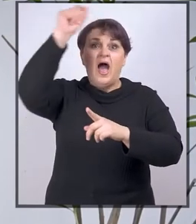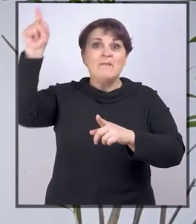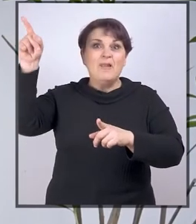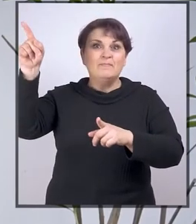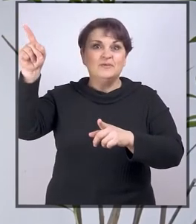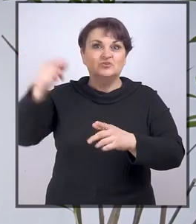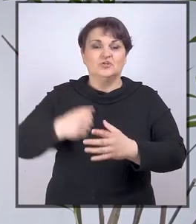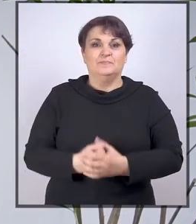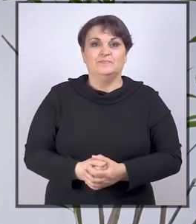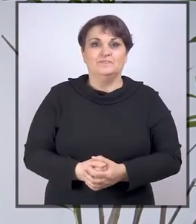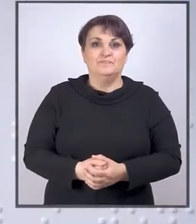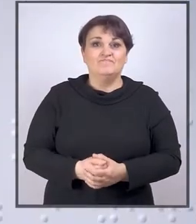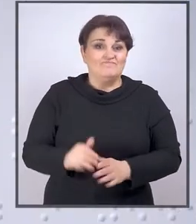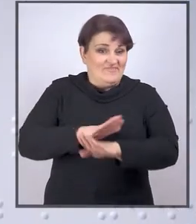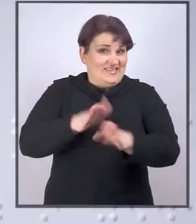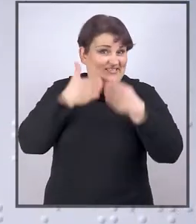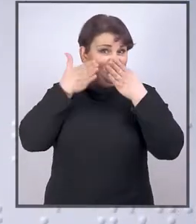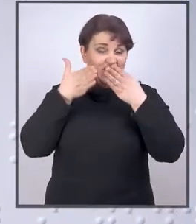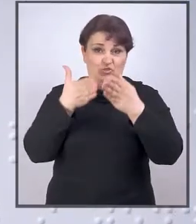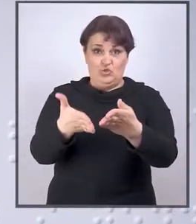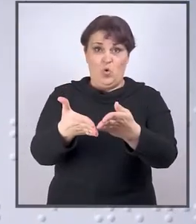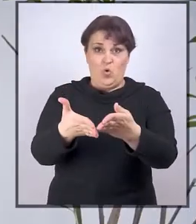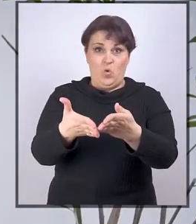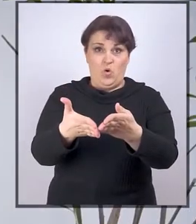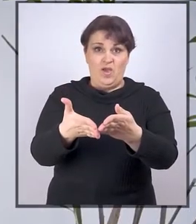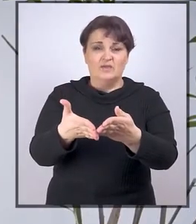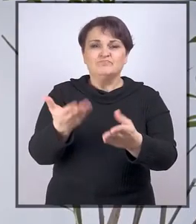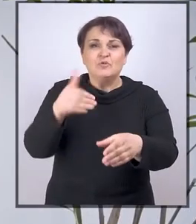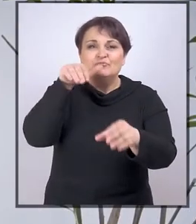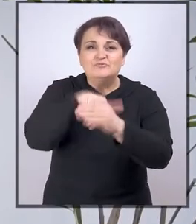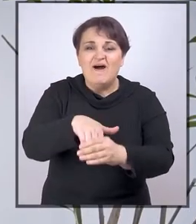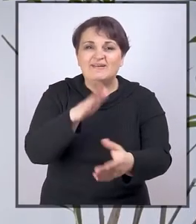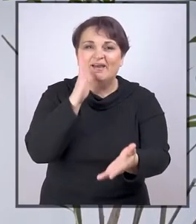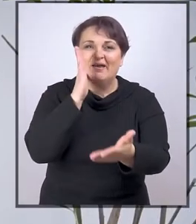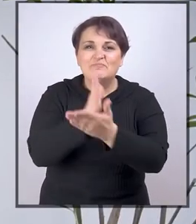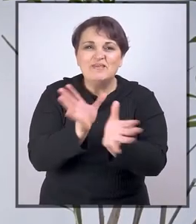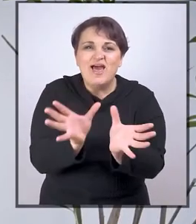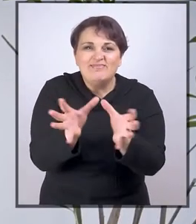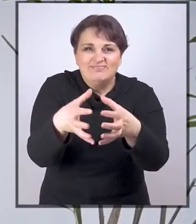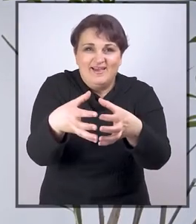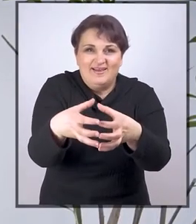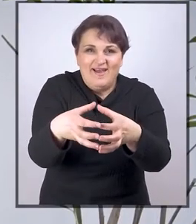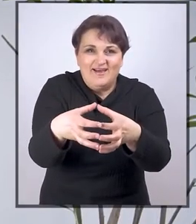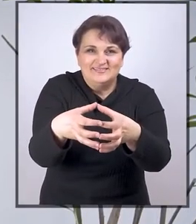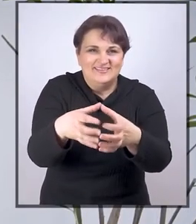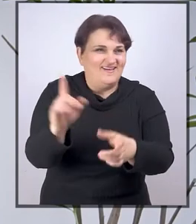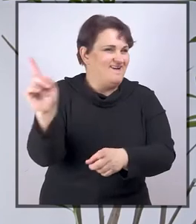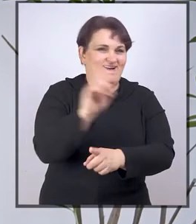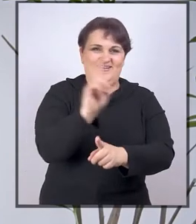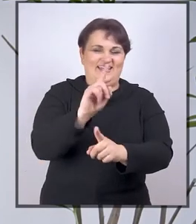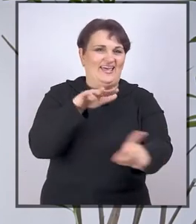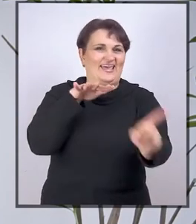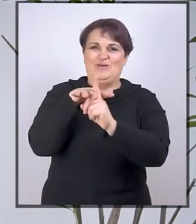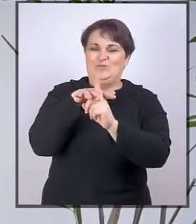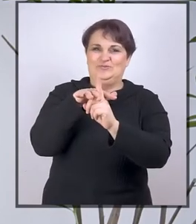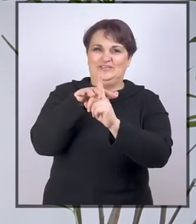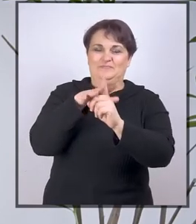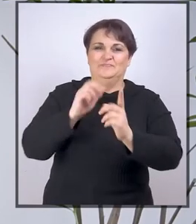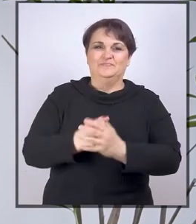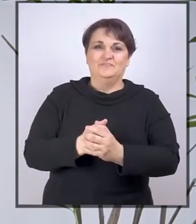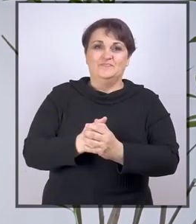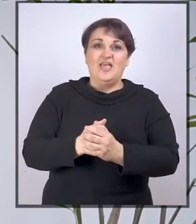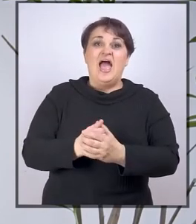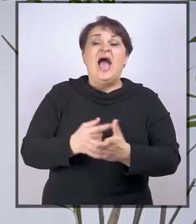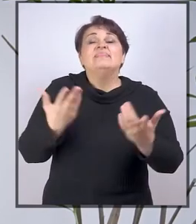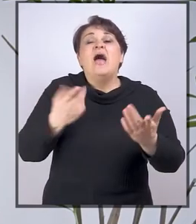što piše na tabli. I sve to je u stvari bila integracija, a